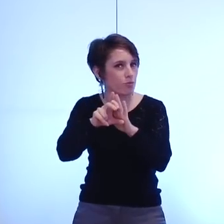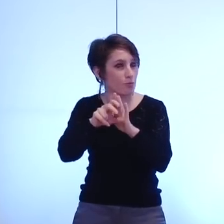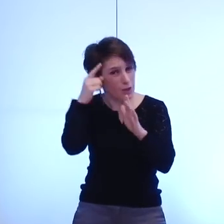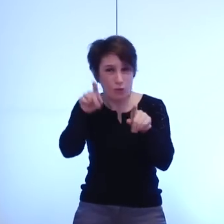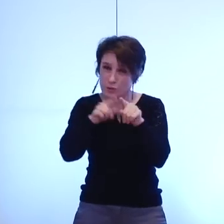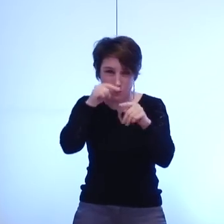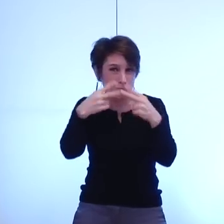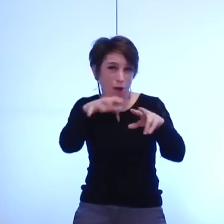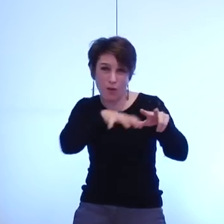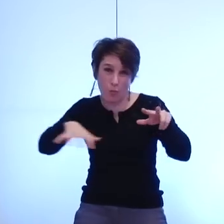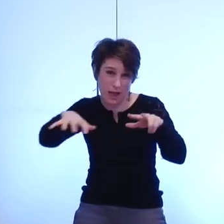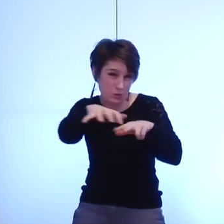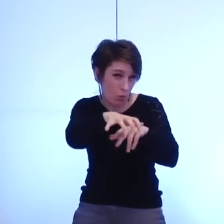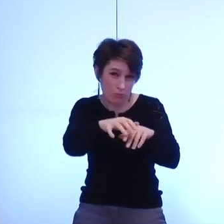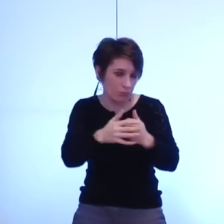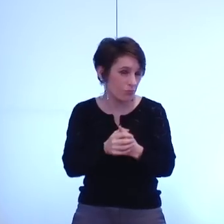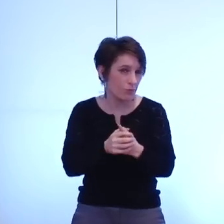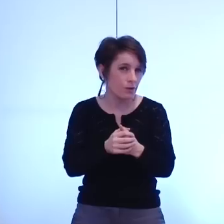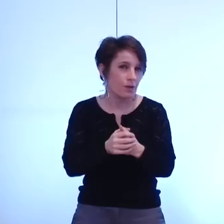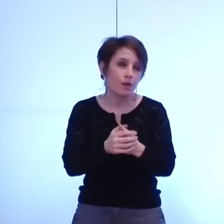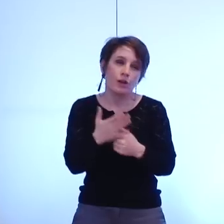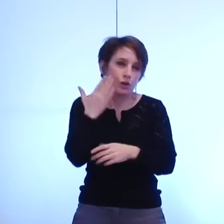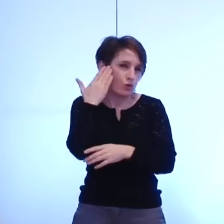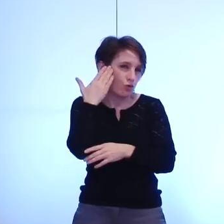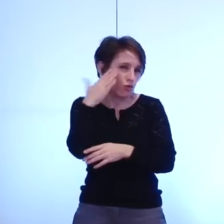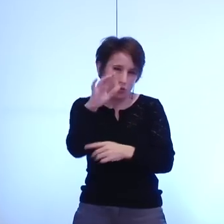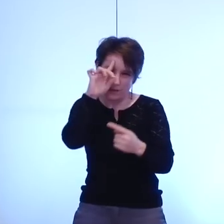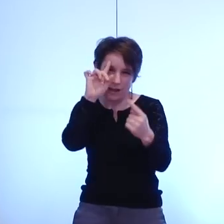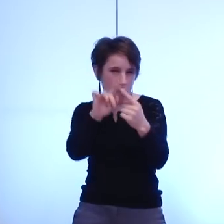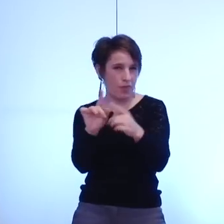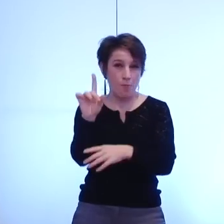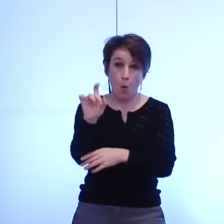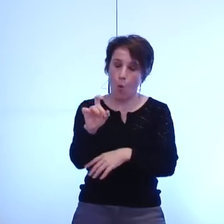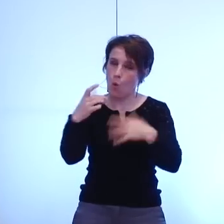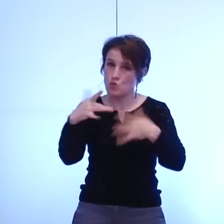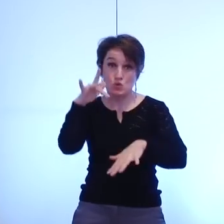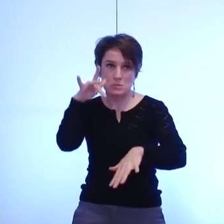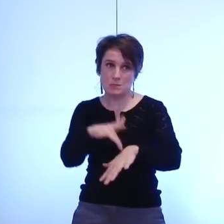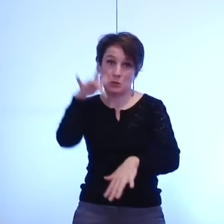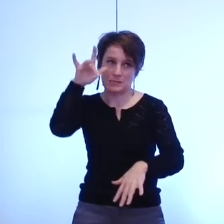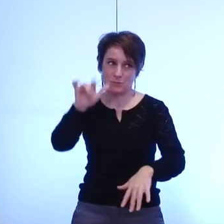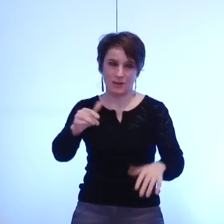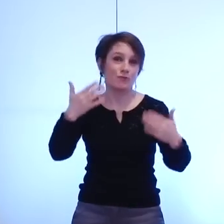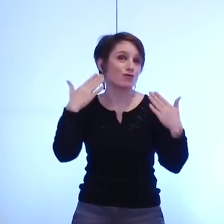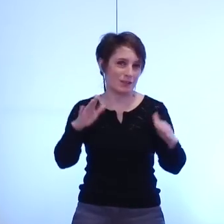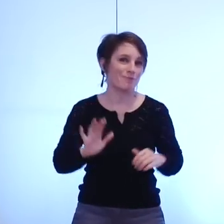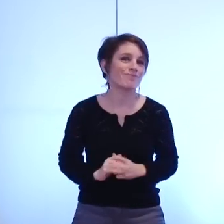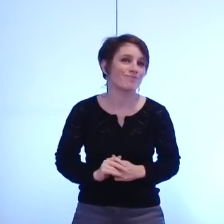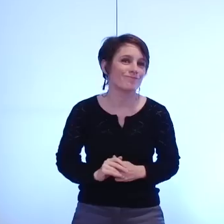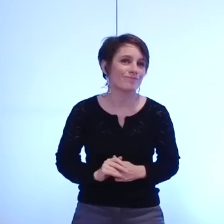'agglomération et je sais à quel point cette question est profondément sensible parce que